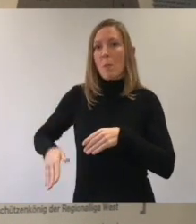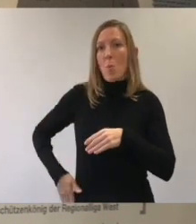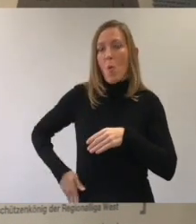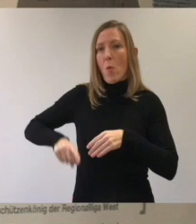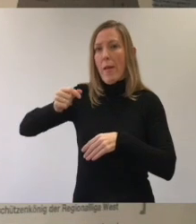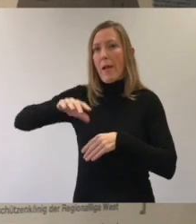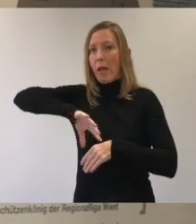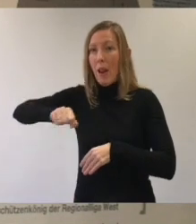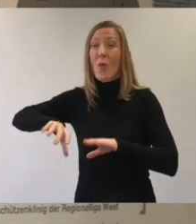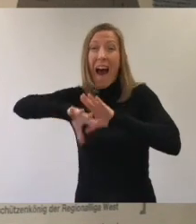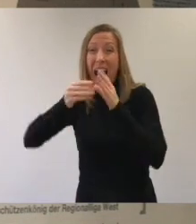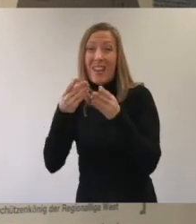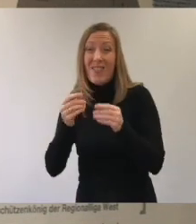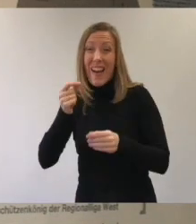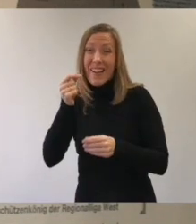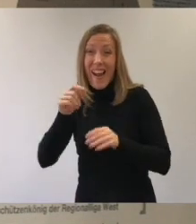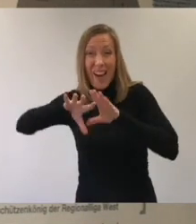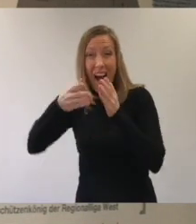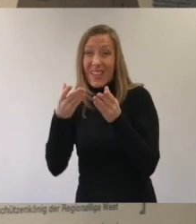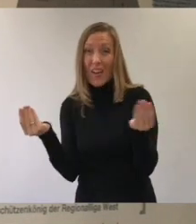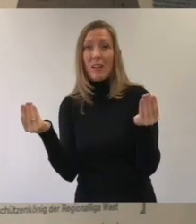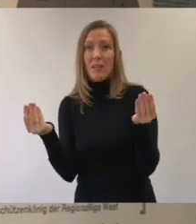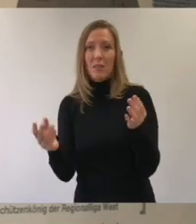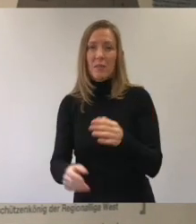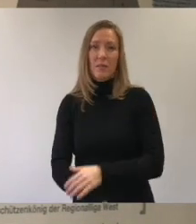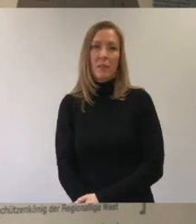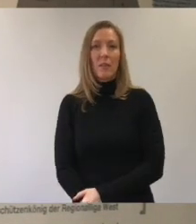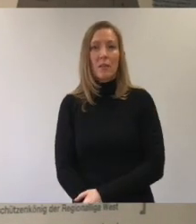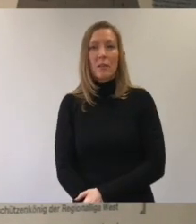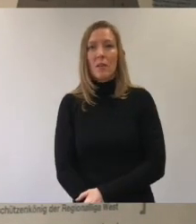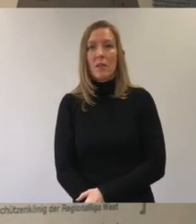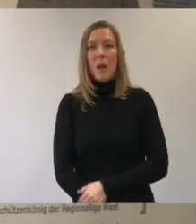Portemonnaie. Das ganze Geld. Alles weg.